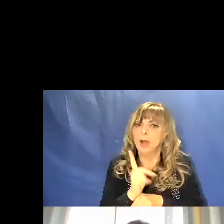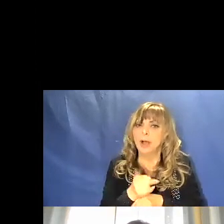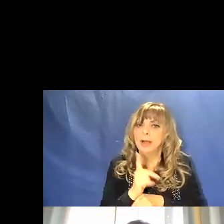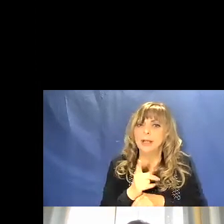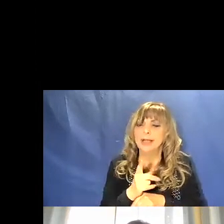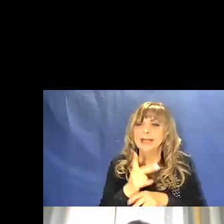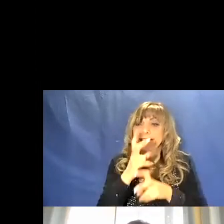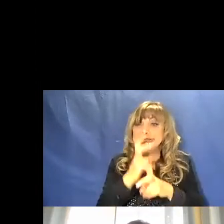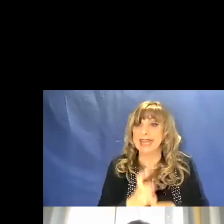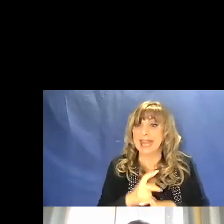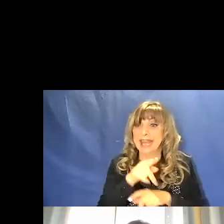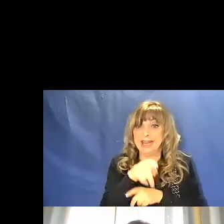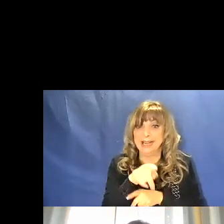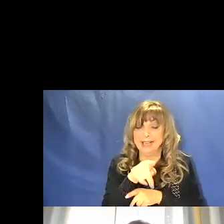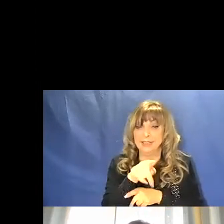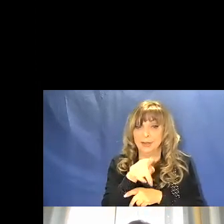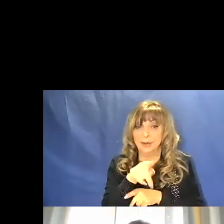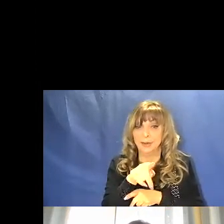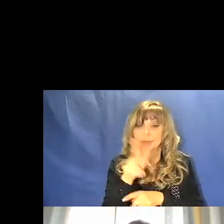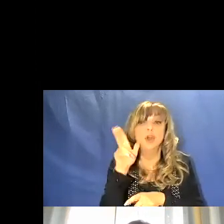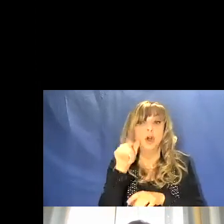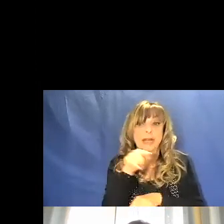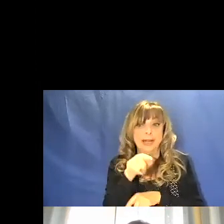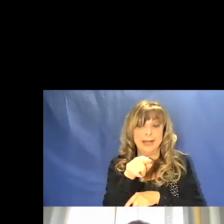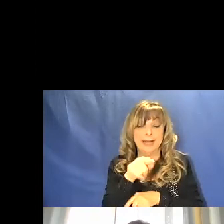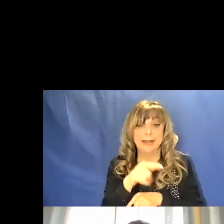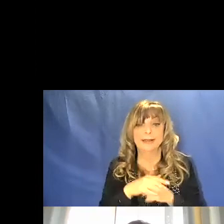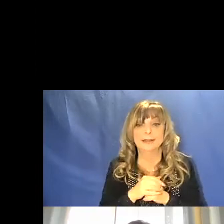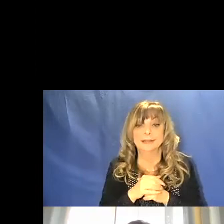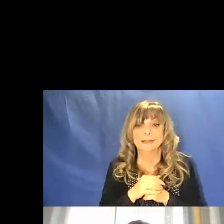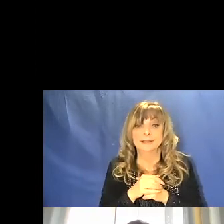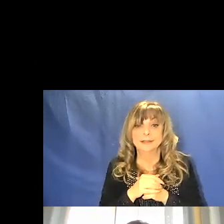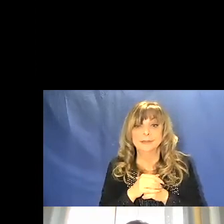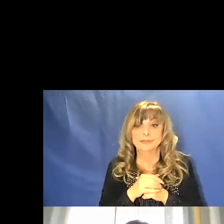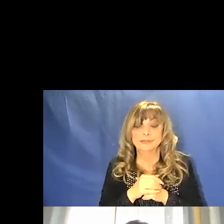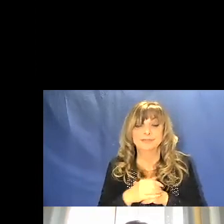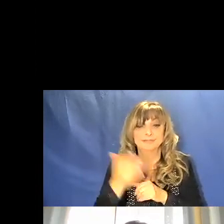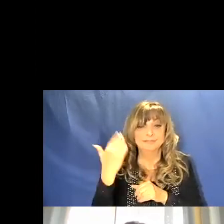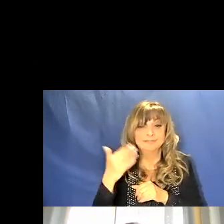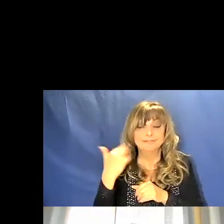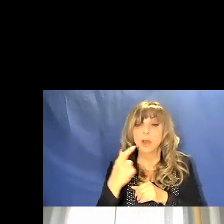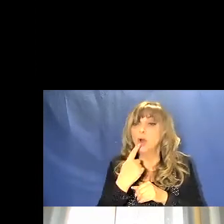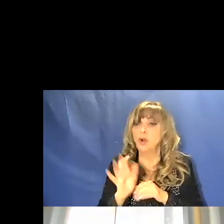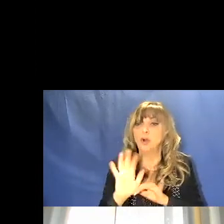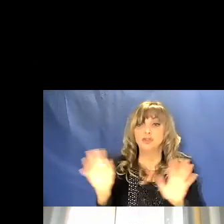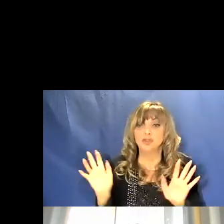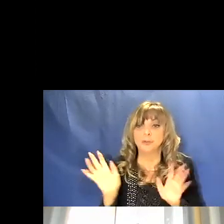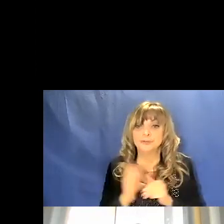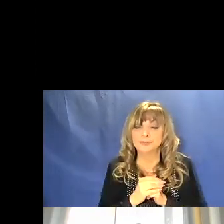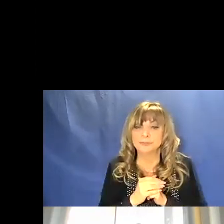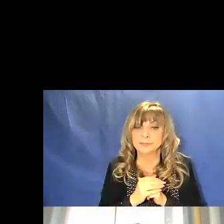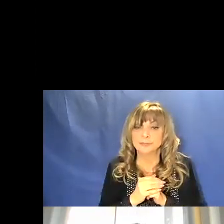scheletro di questa signora è stato era totalmente rosso perché era